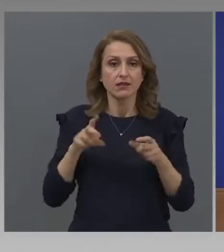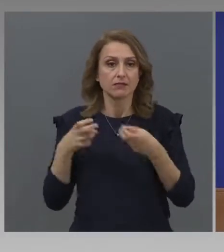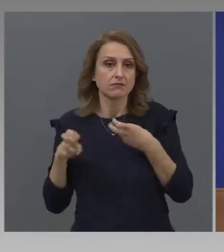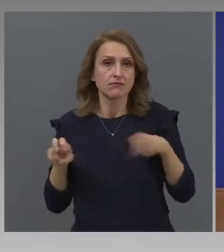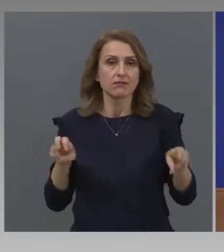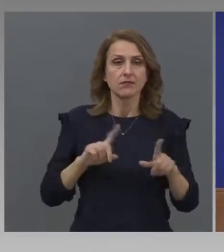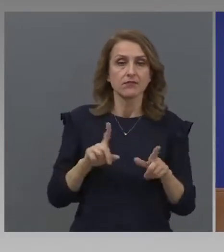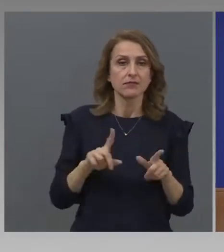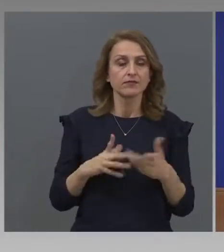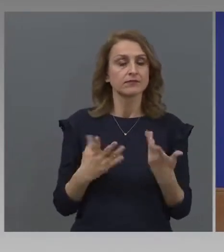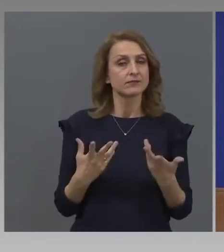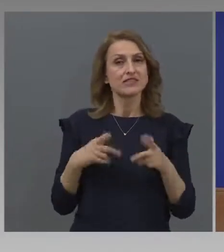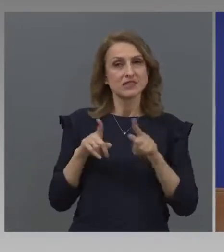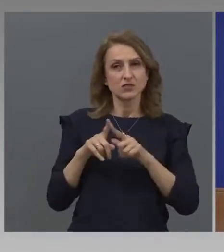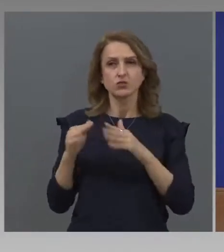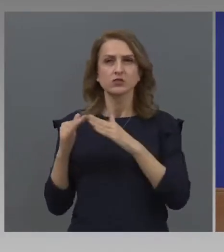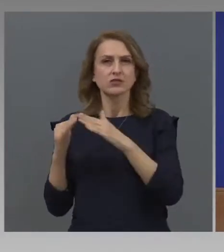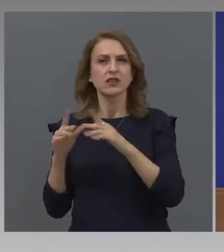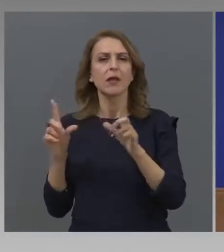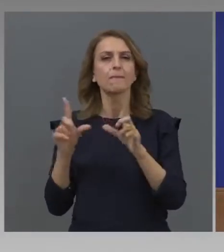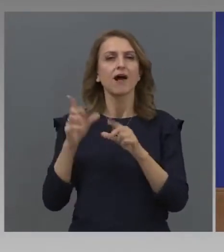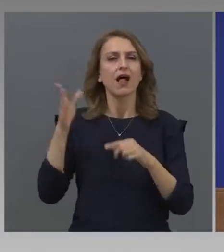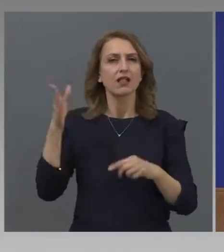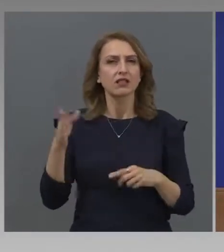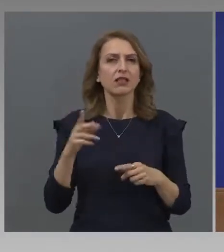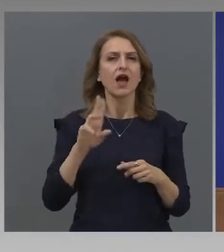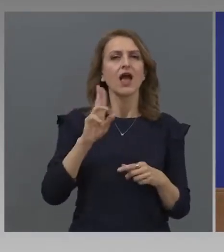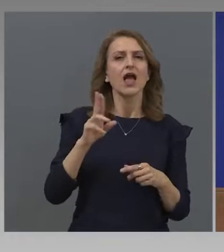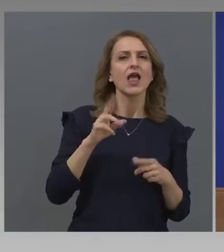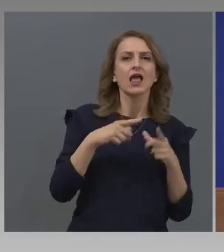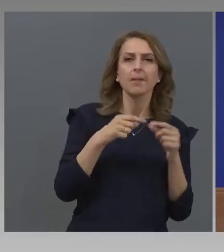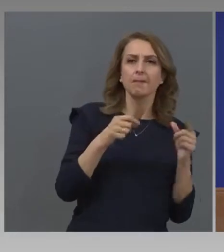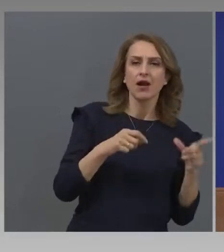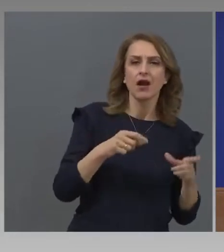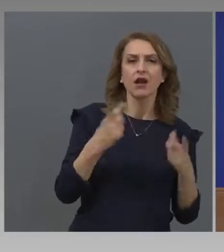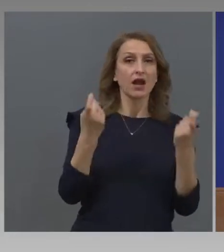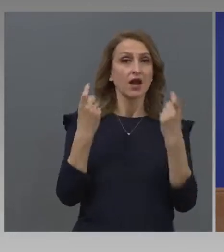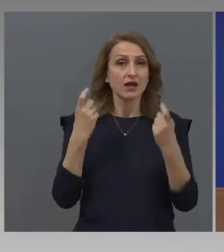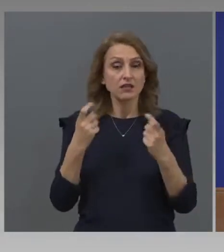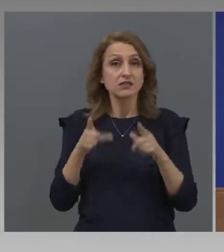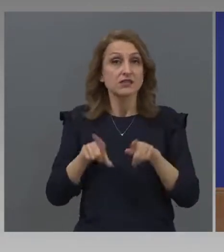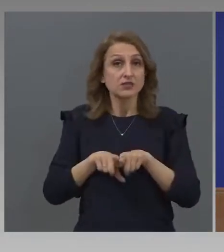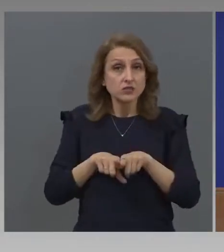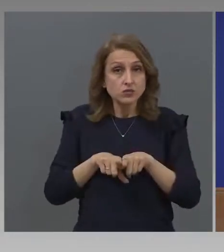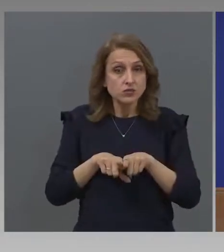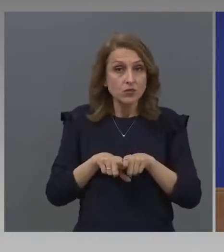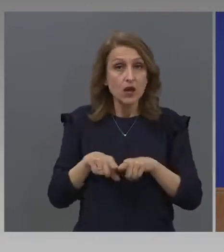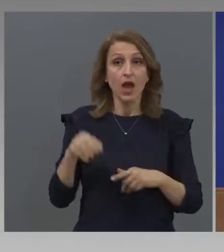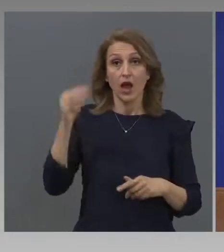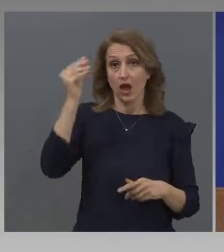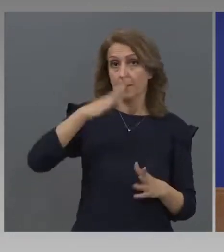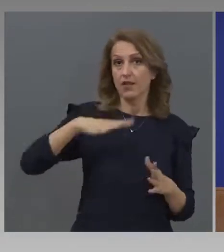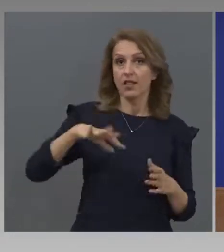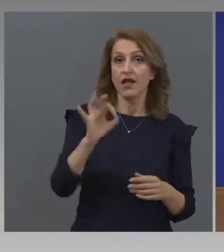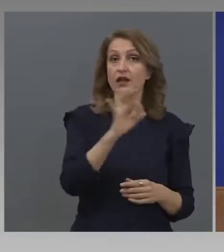и нашите съседи Малта, Кипър, Гърция, България нула.